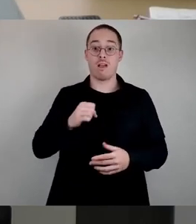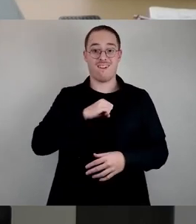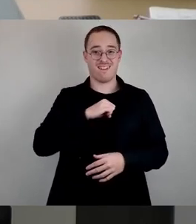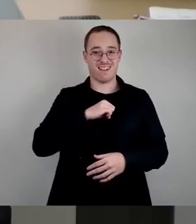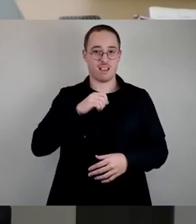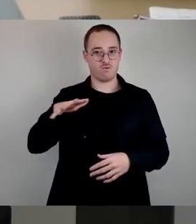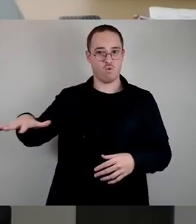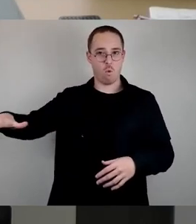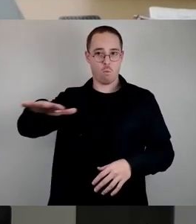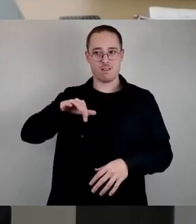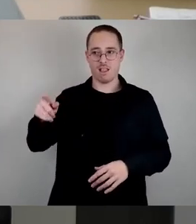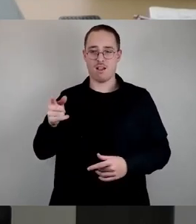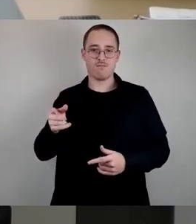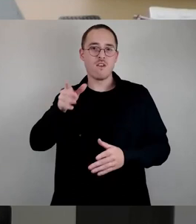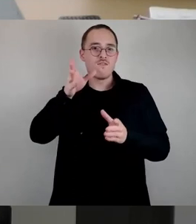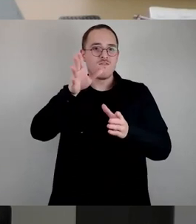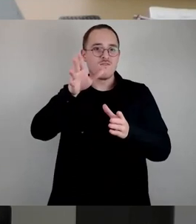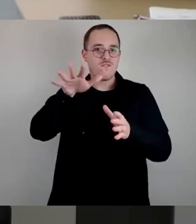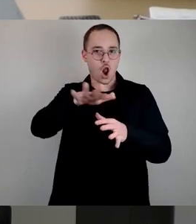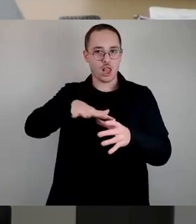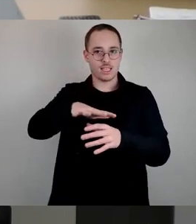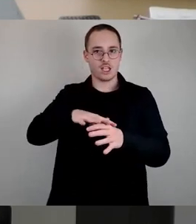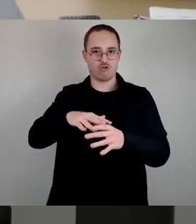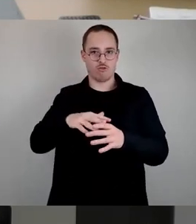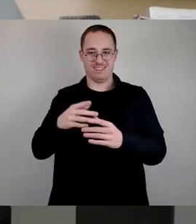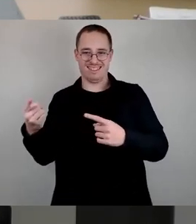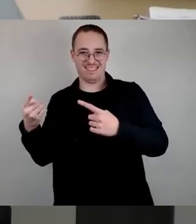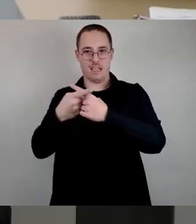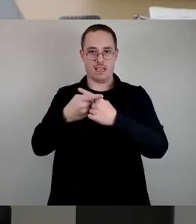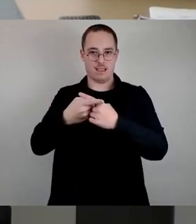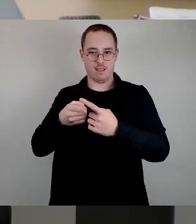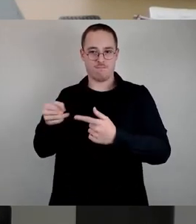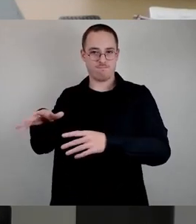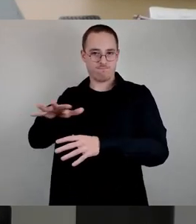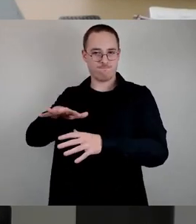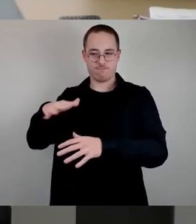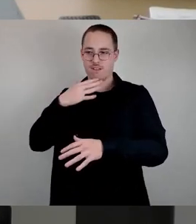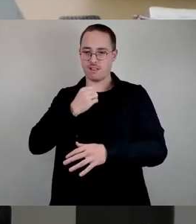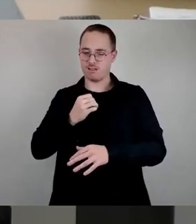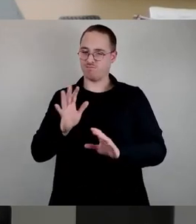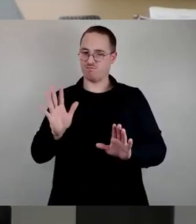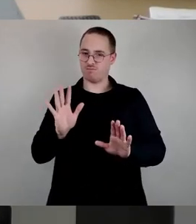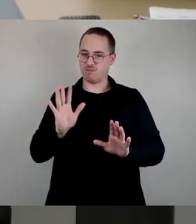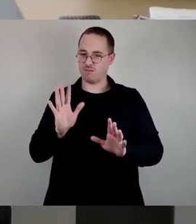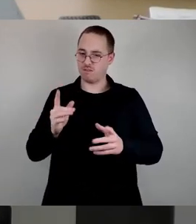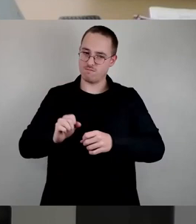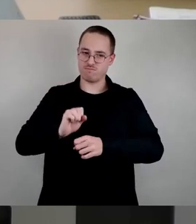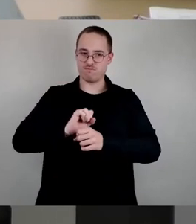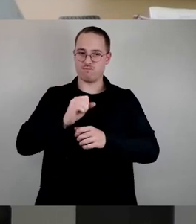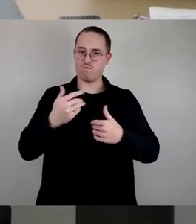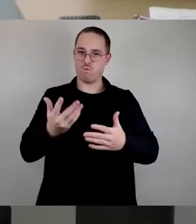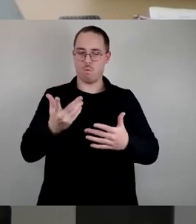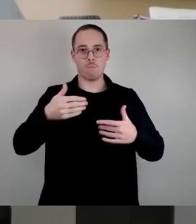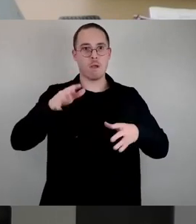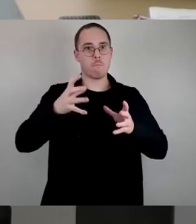gewonnen. Unsere Demokratie ist also in keinem besonders guten Zustand und das ruft natürlich auch einen Geist der Vergangenheit, nämlich den